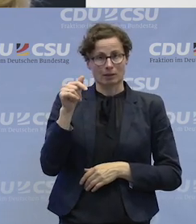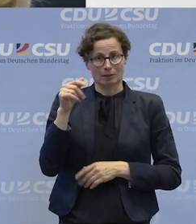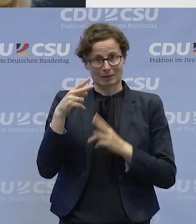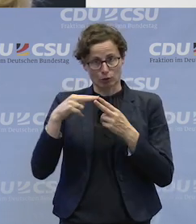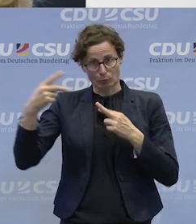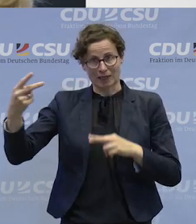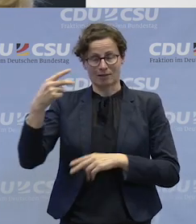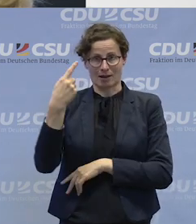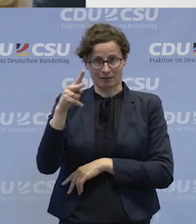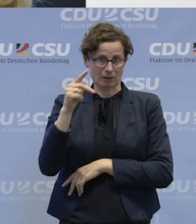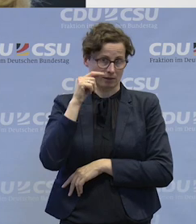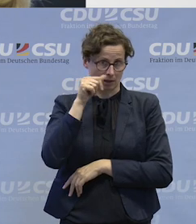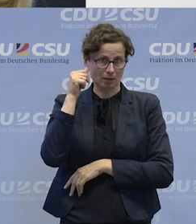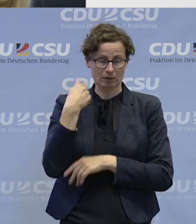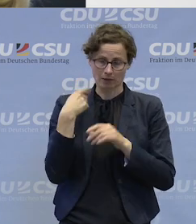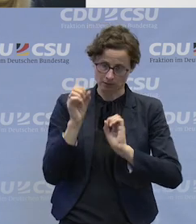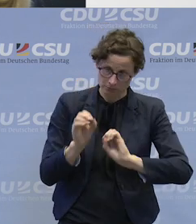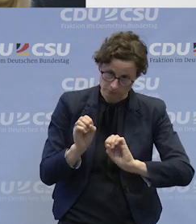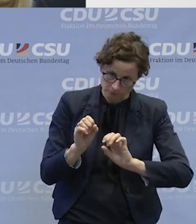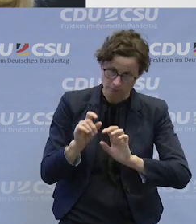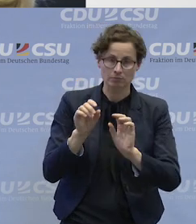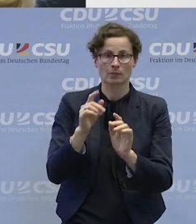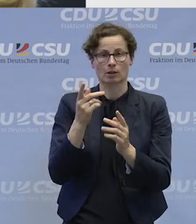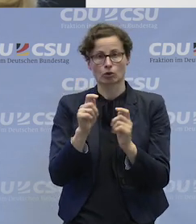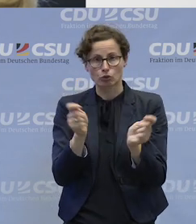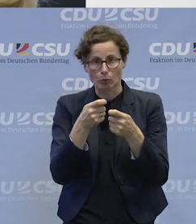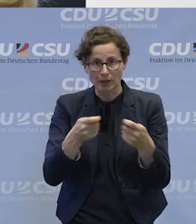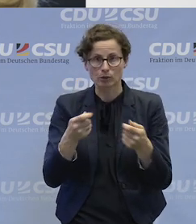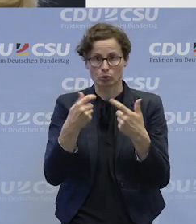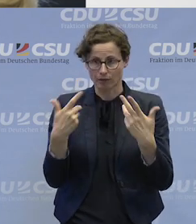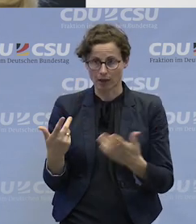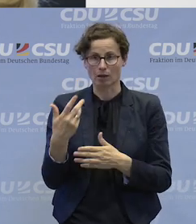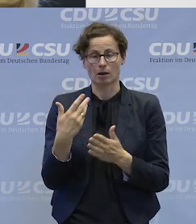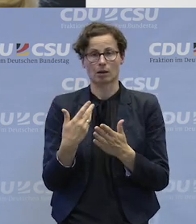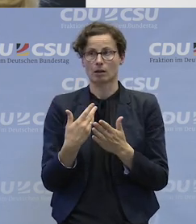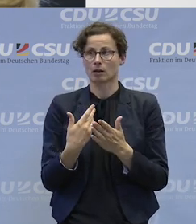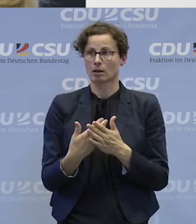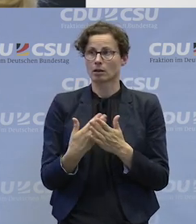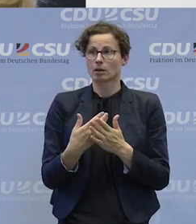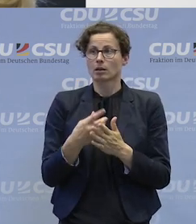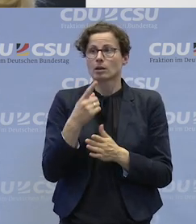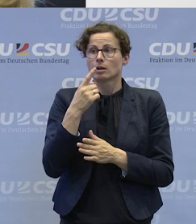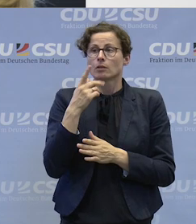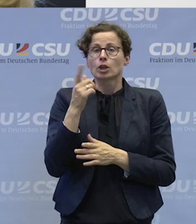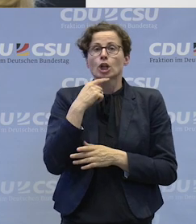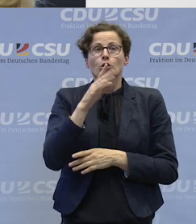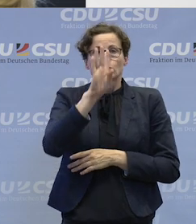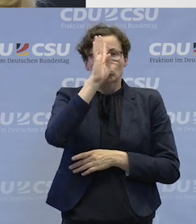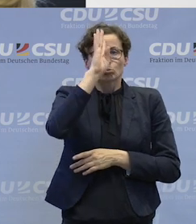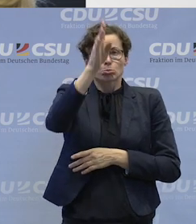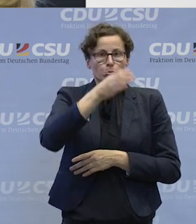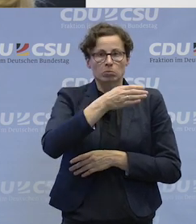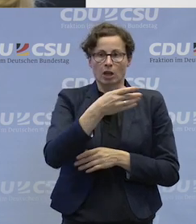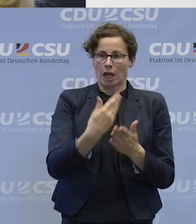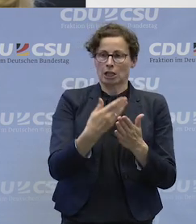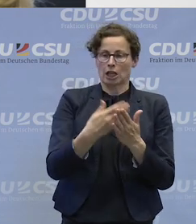zu erklären, wie man die Schuhe zubindet. Und von daher einfach mal zu sagen, ja, wir machen jetzt, wir